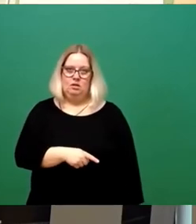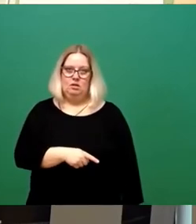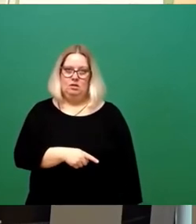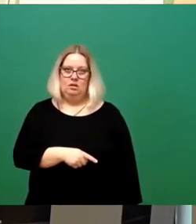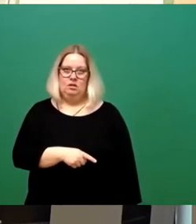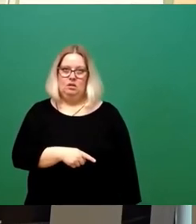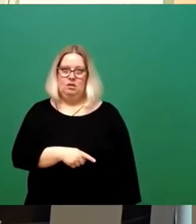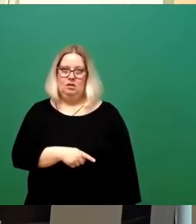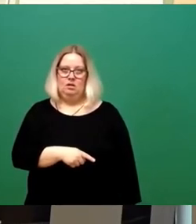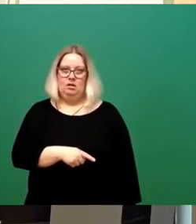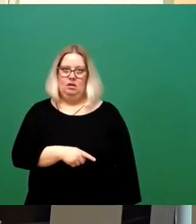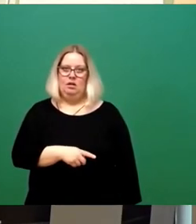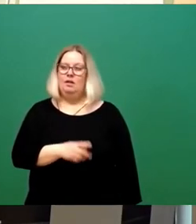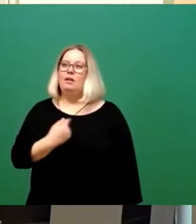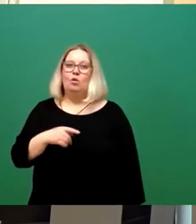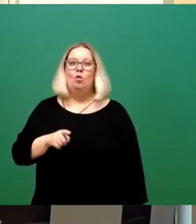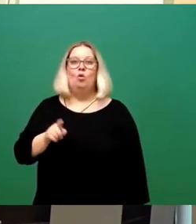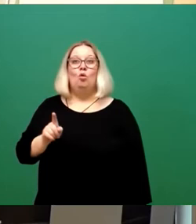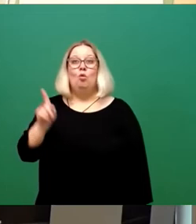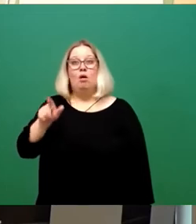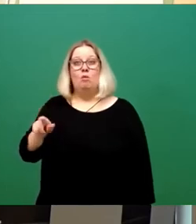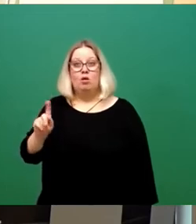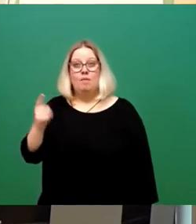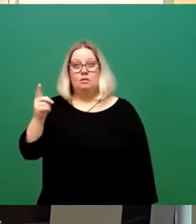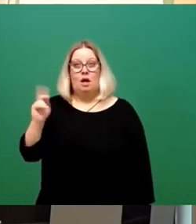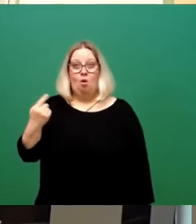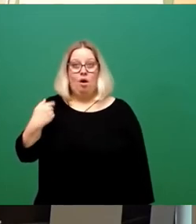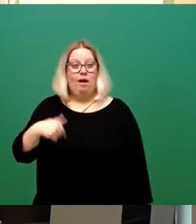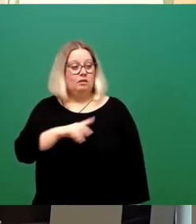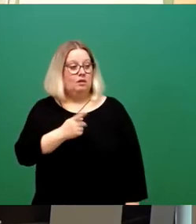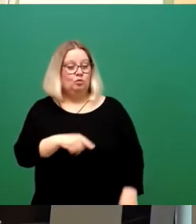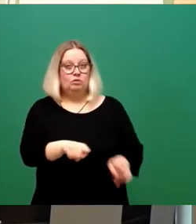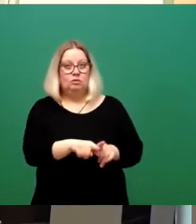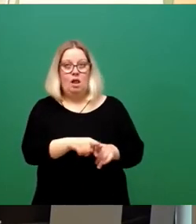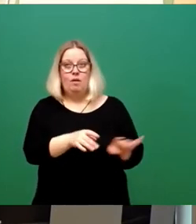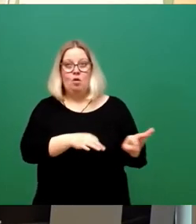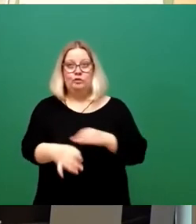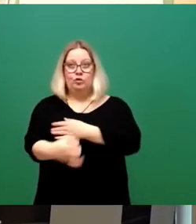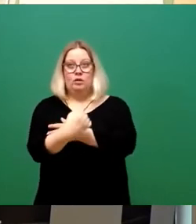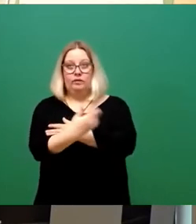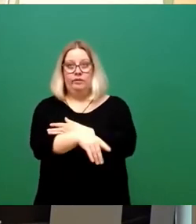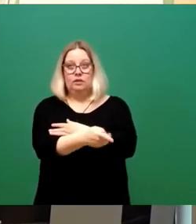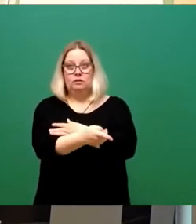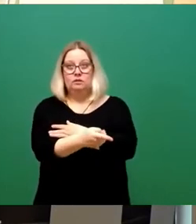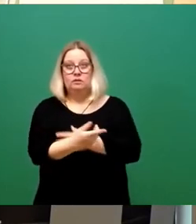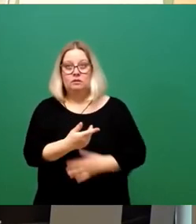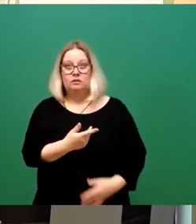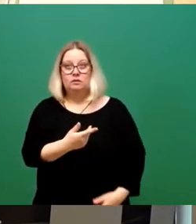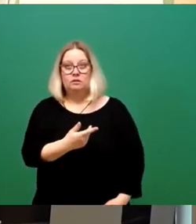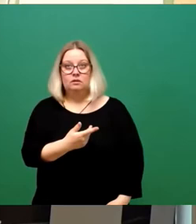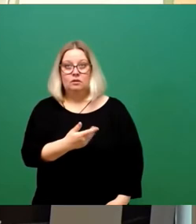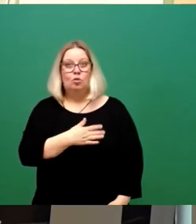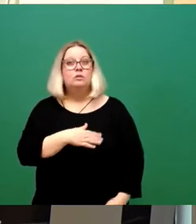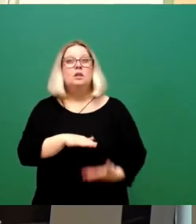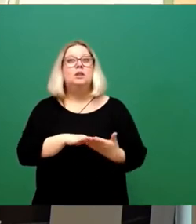Der OB natürlich. Aber Herr Zastrow war doch im Grunde genommen die ausführende Kraft an dieser Stelle. Und niemand hat sich die Finger dreckig machen